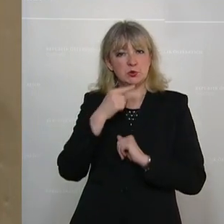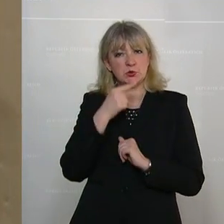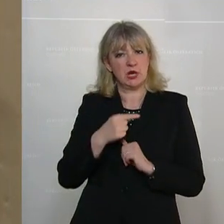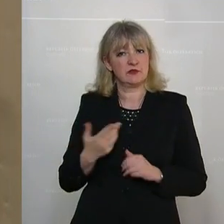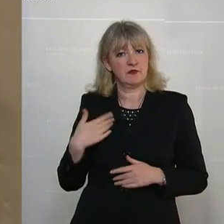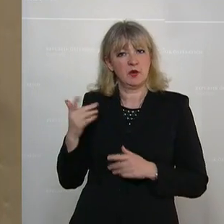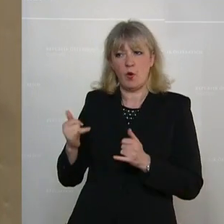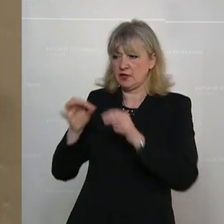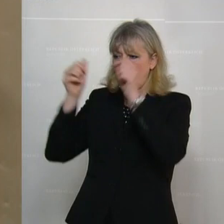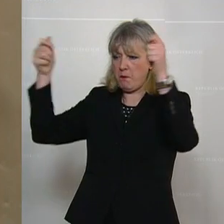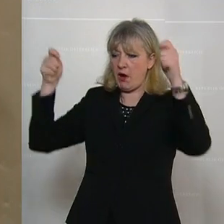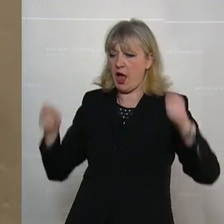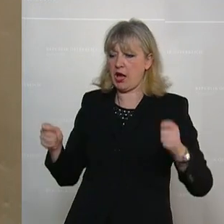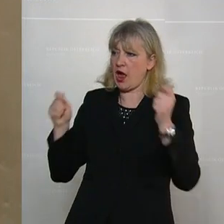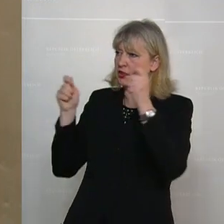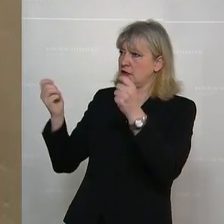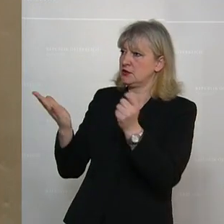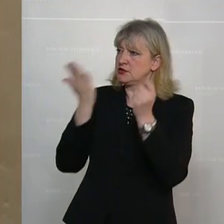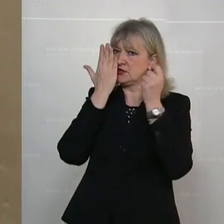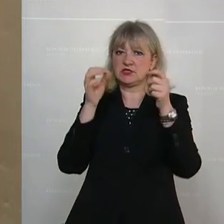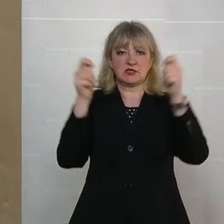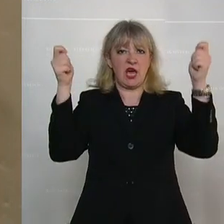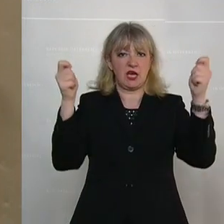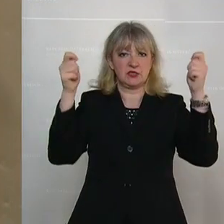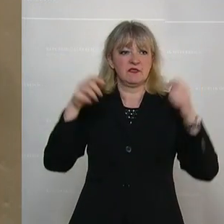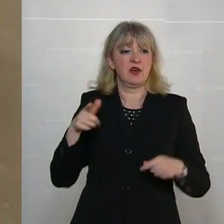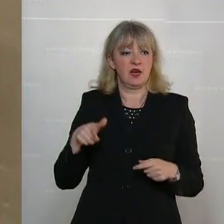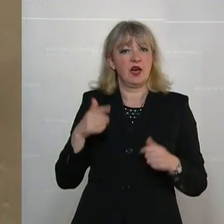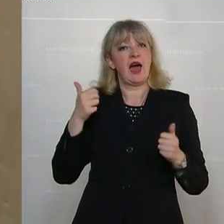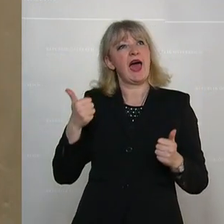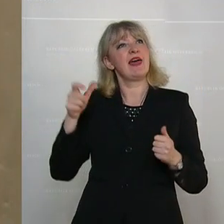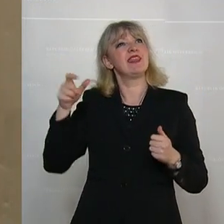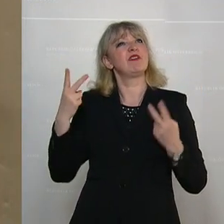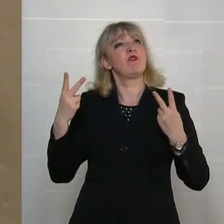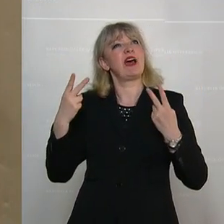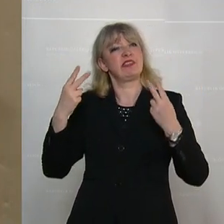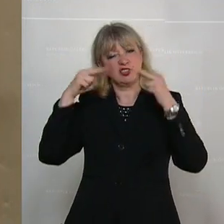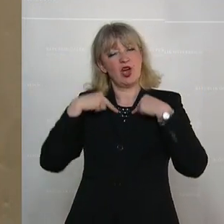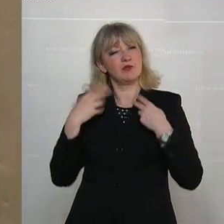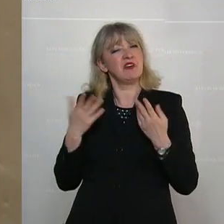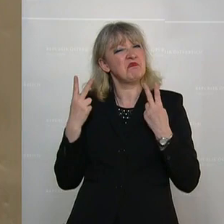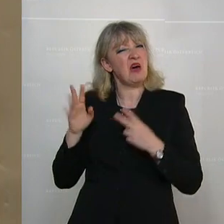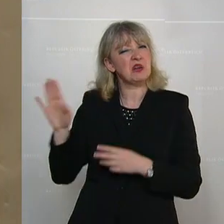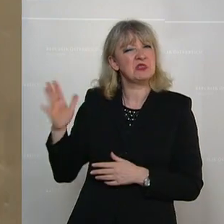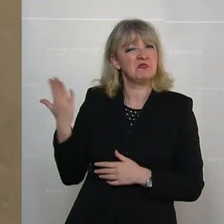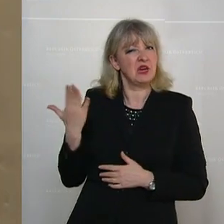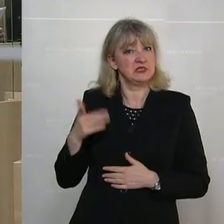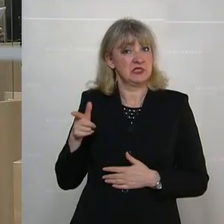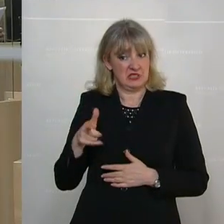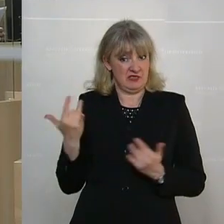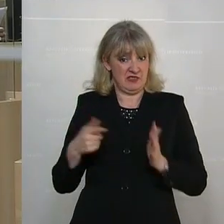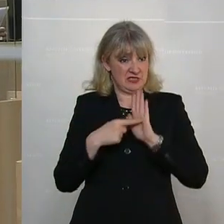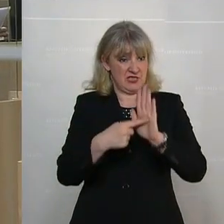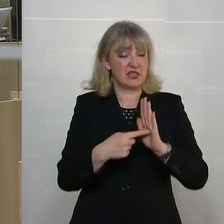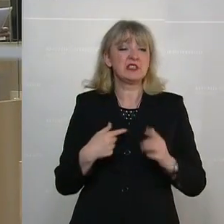wenn man Ihnen heute das Plakat vorhält, einer, der auf unsere Werte schaut. Was sind Ihre Werte? Das, was hier geliefert